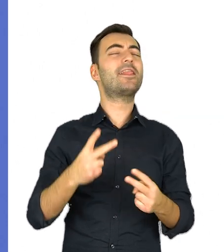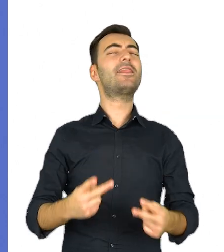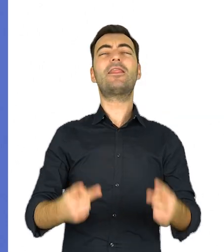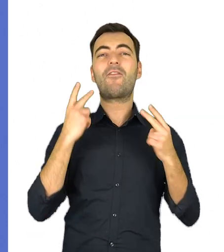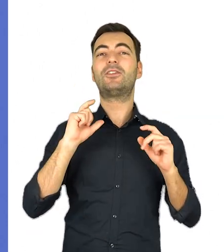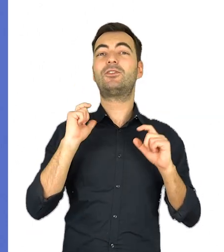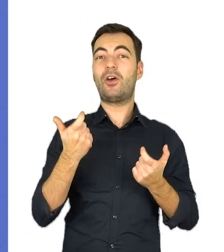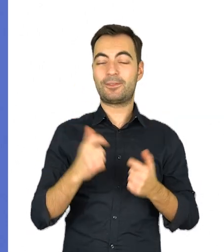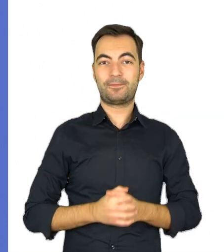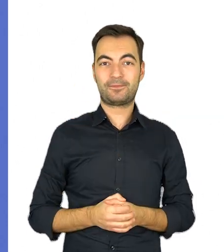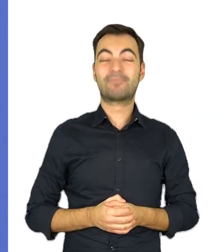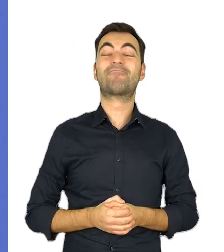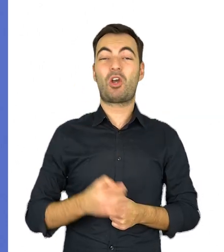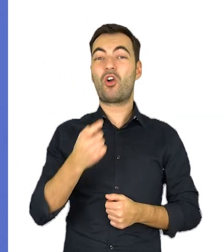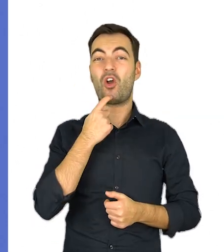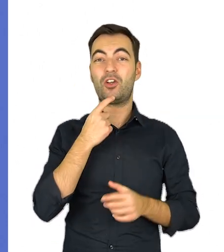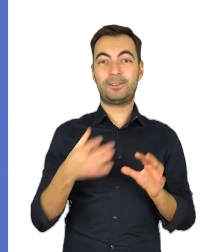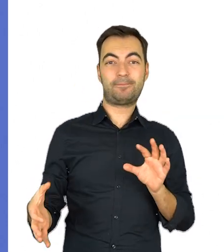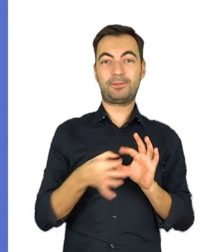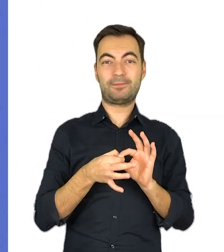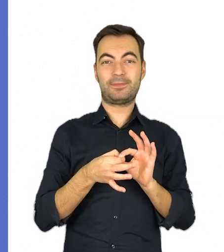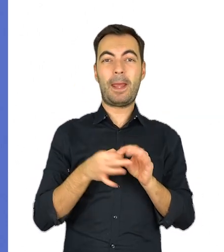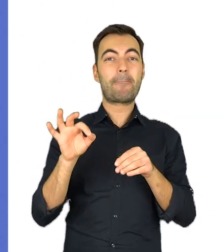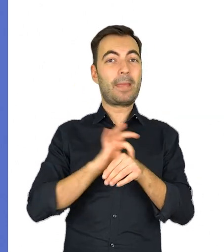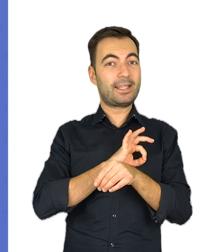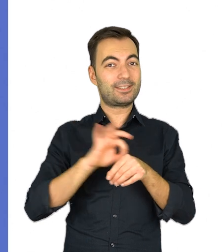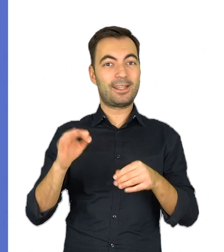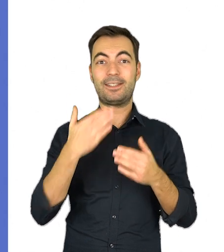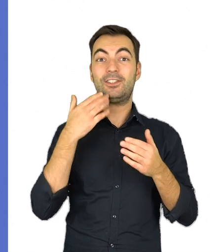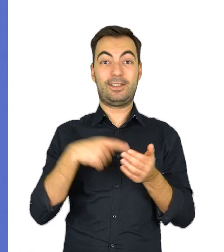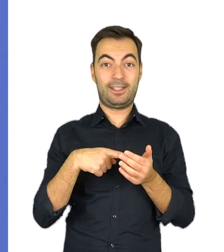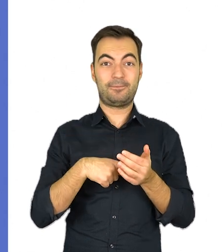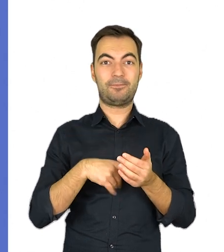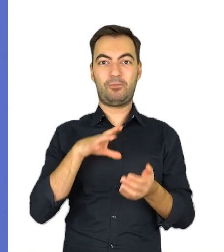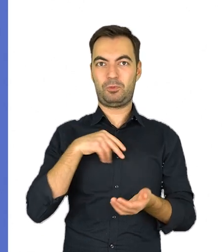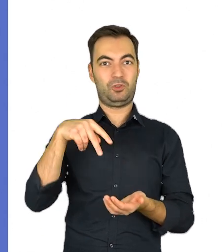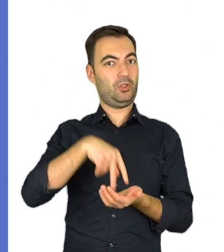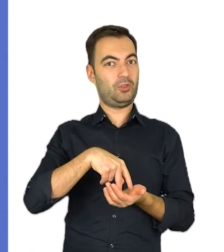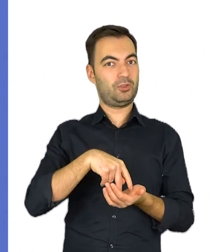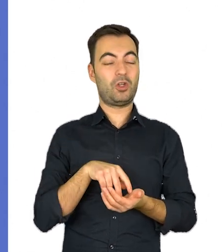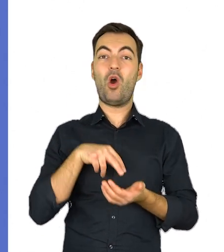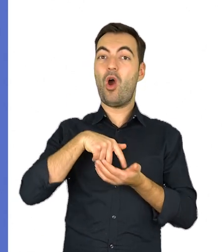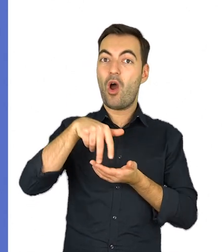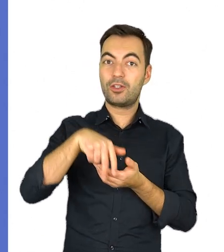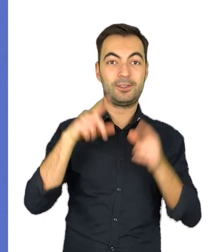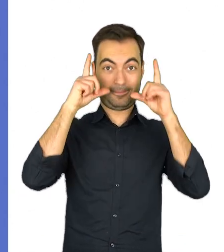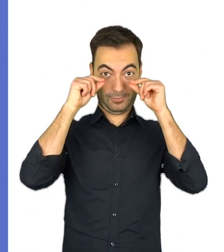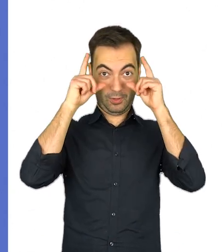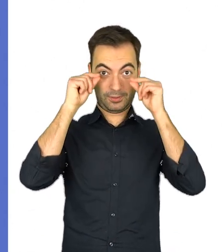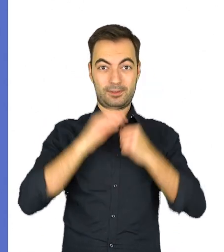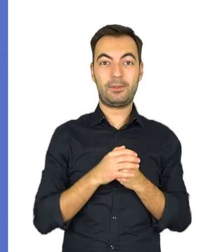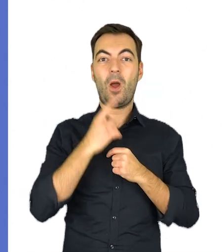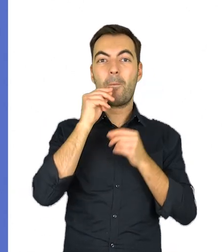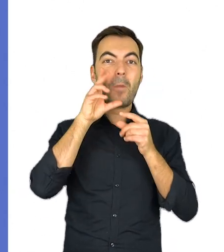najważniejsze jest to, że do kości przyczepione są nasze mięśnie, dzięki którym możemy stać, chodzić,